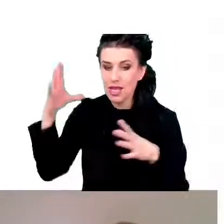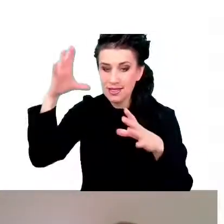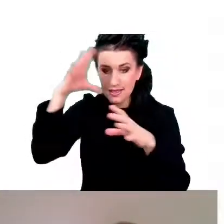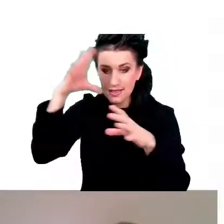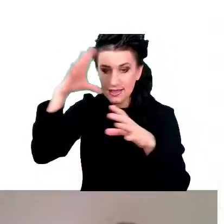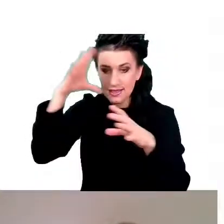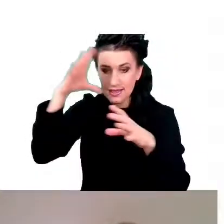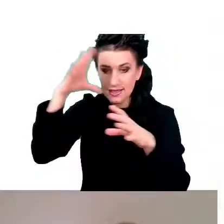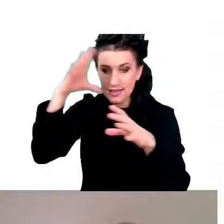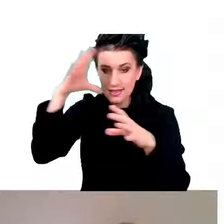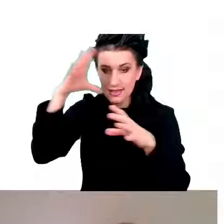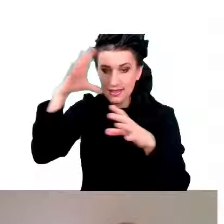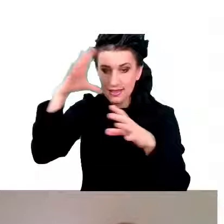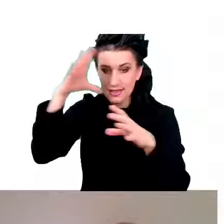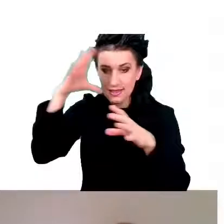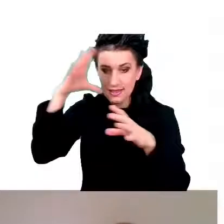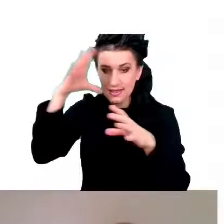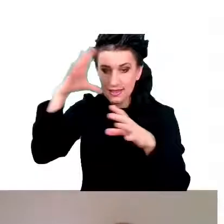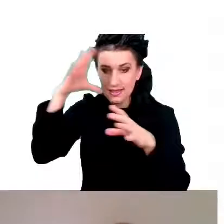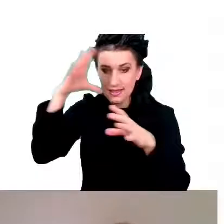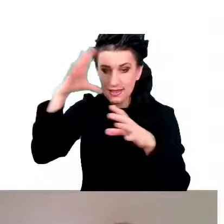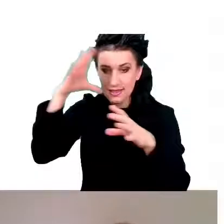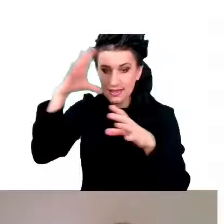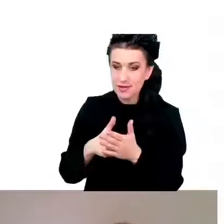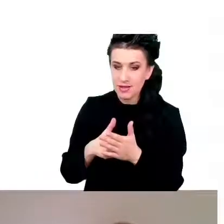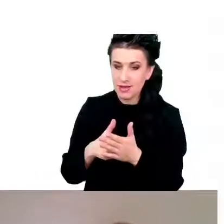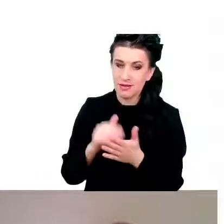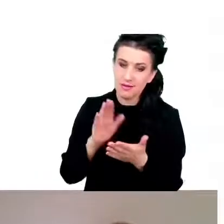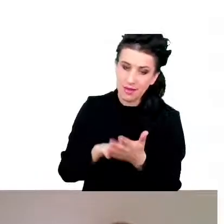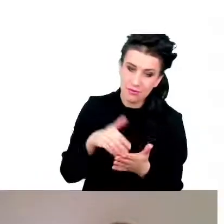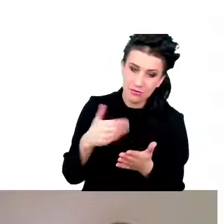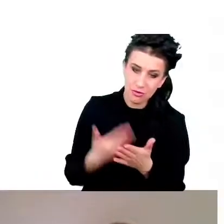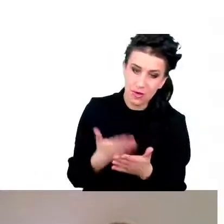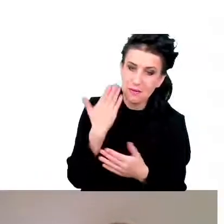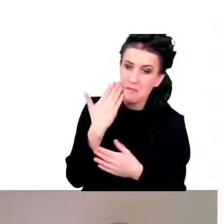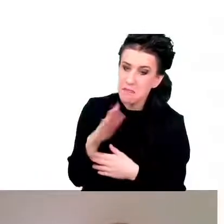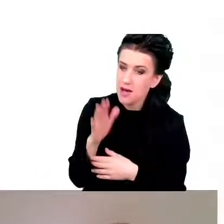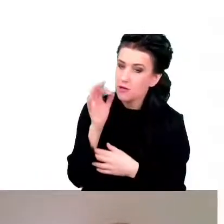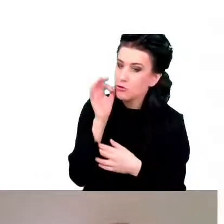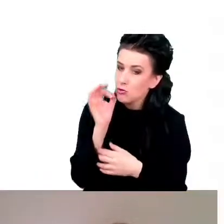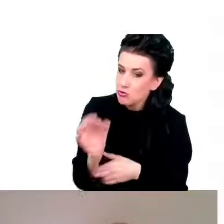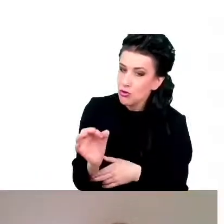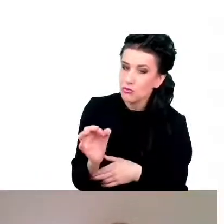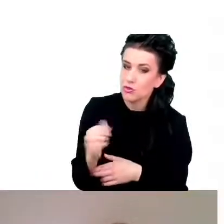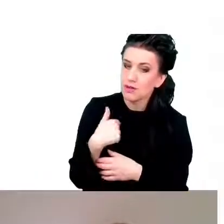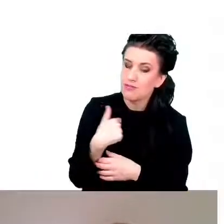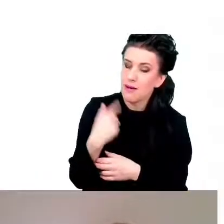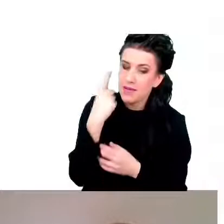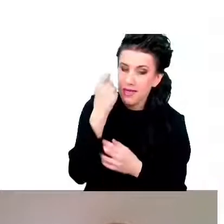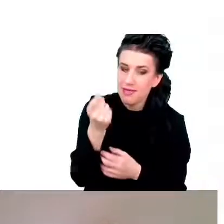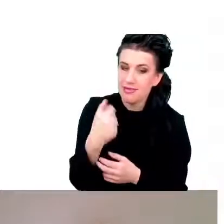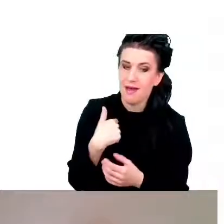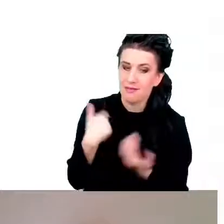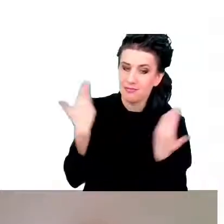jakieś zachowania, które są już bardzo dobrze zdefiniowane w naszej osobowości, to trudno je